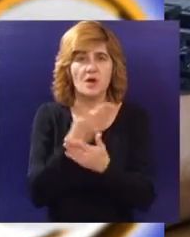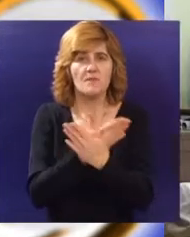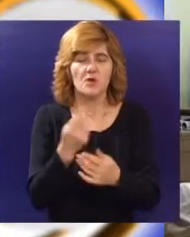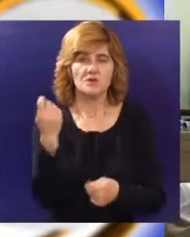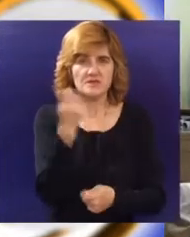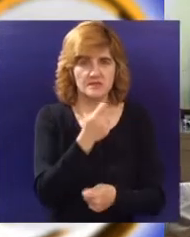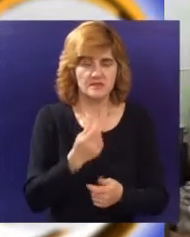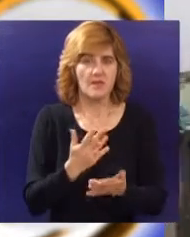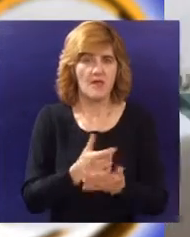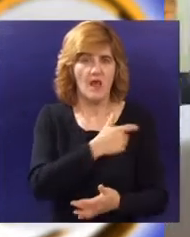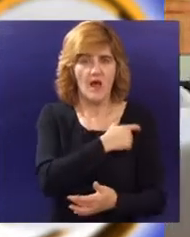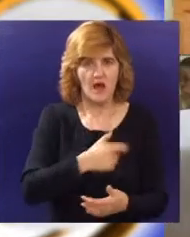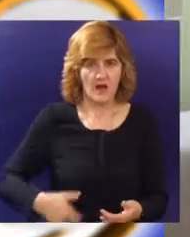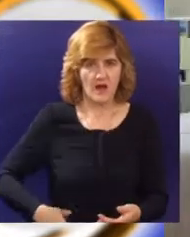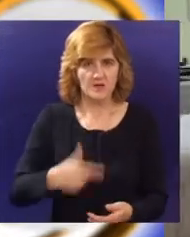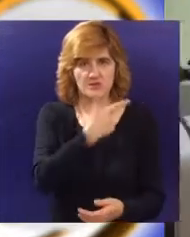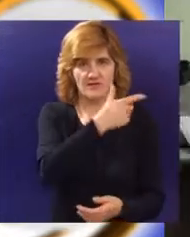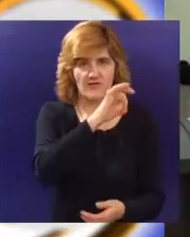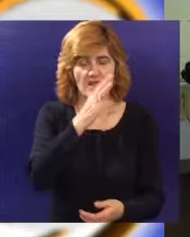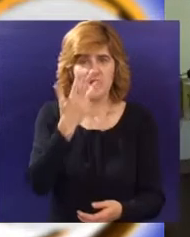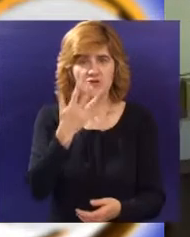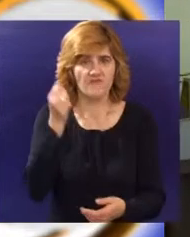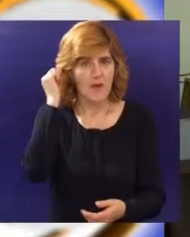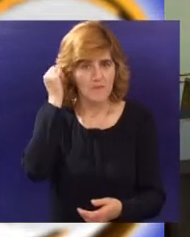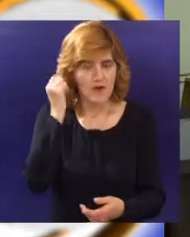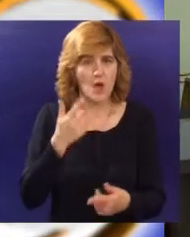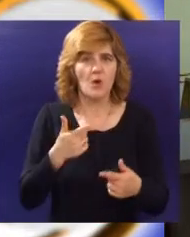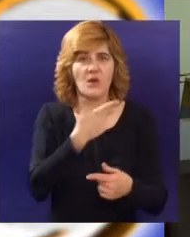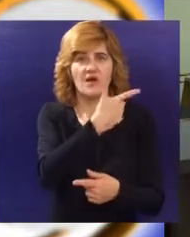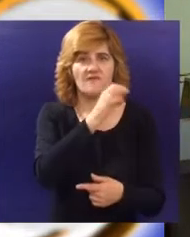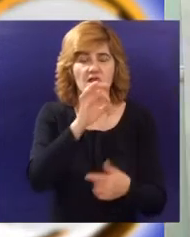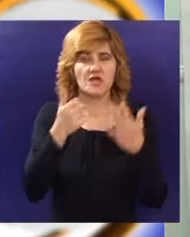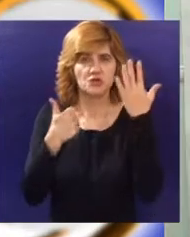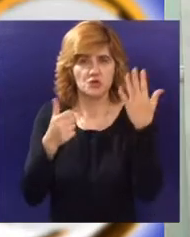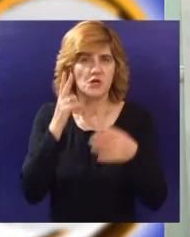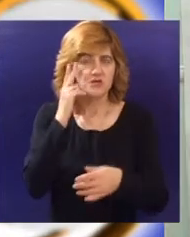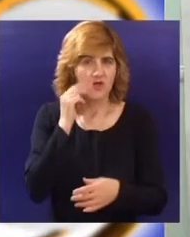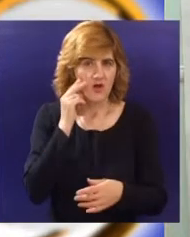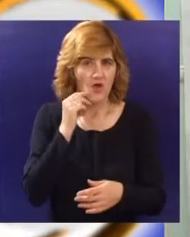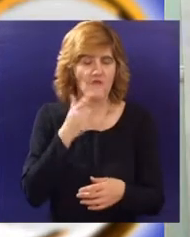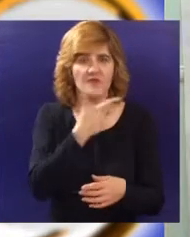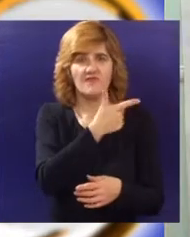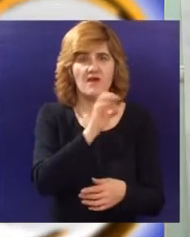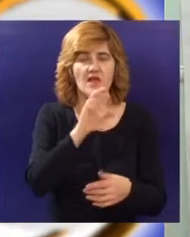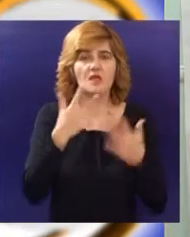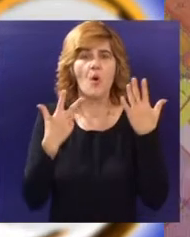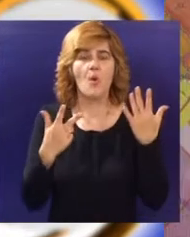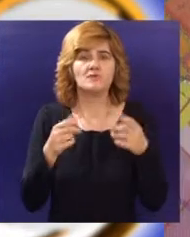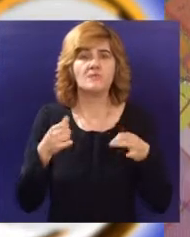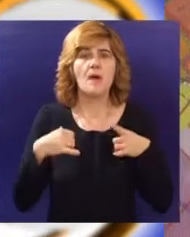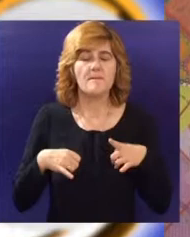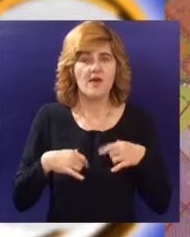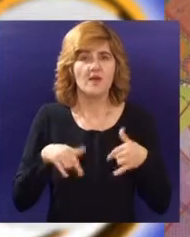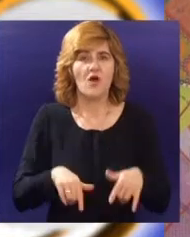godine domaćin bio Kragujevac, 2004. Banja Luka, 2006. Novi Sad, 2008. Bijeljina i ove